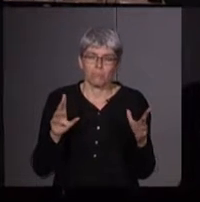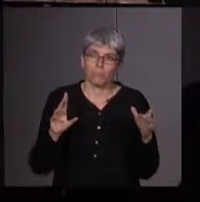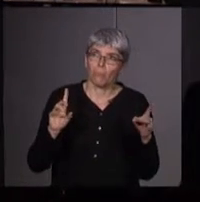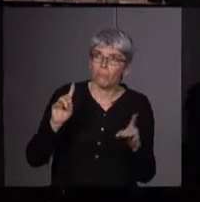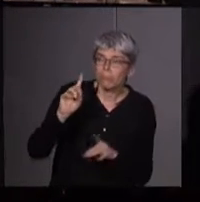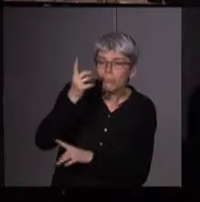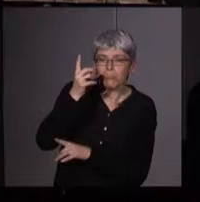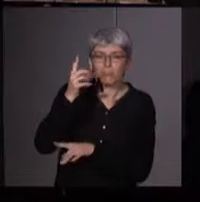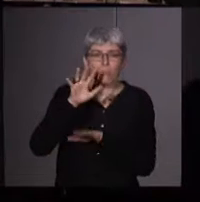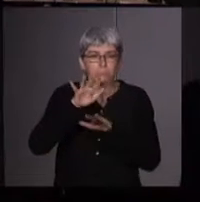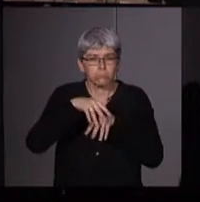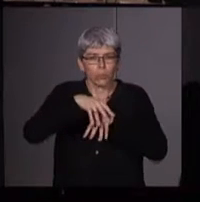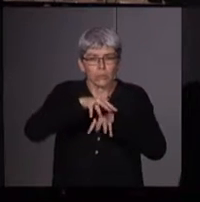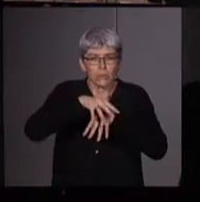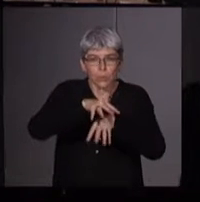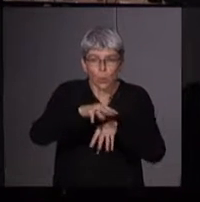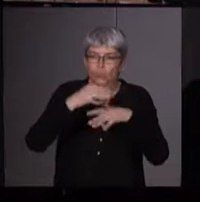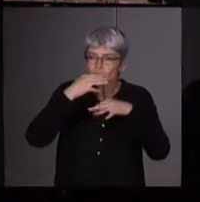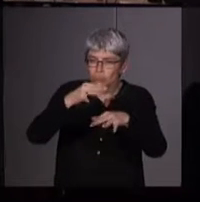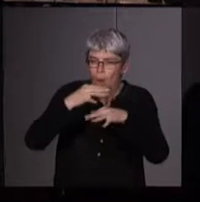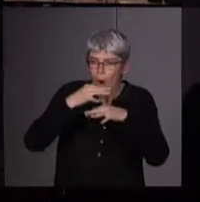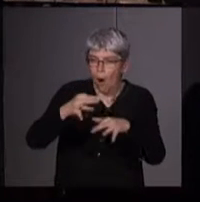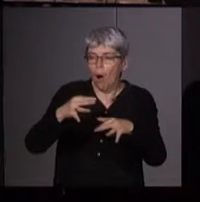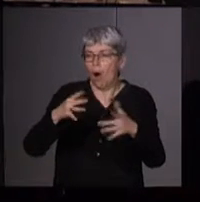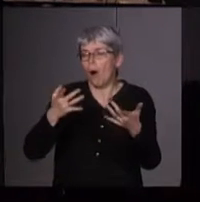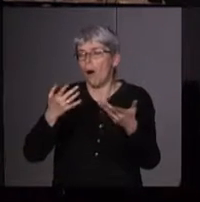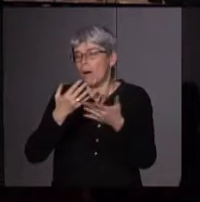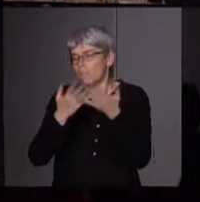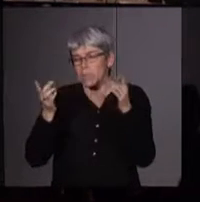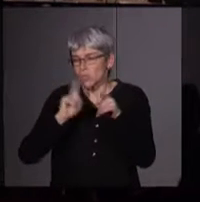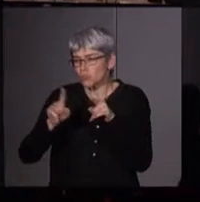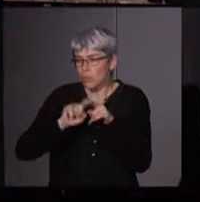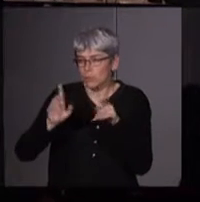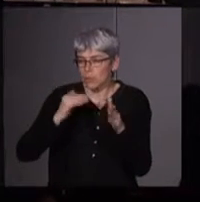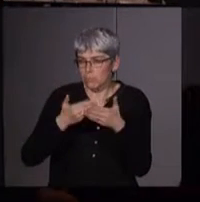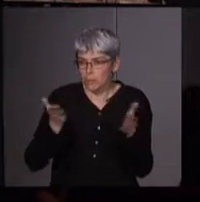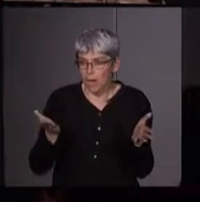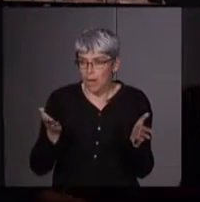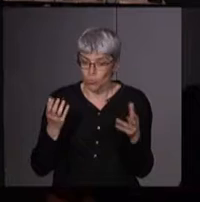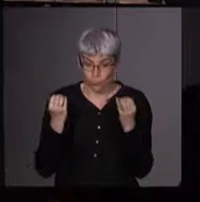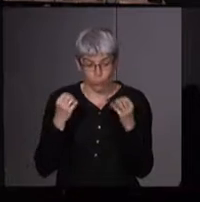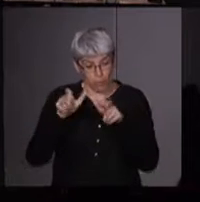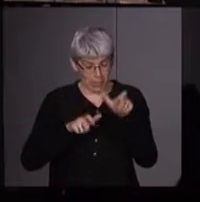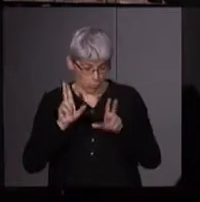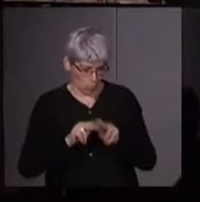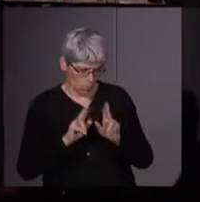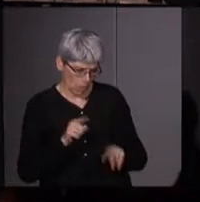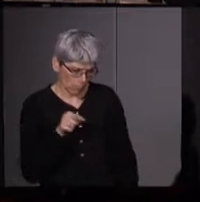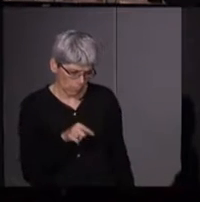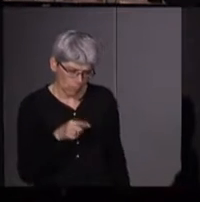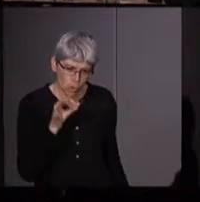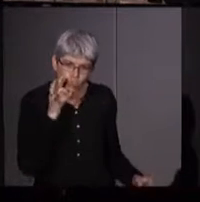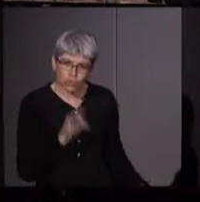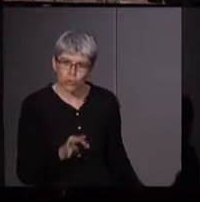processions, il y aura des chants, ode à la vie et ce genre de choses et souvent, les commentateurs ont dit mais finalement,